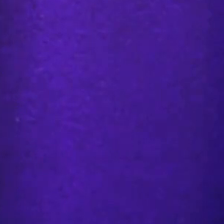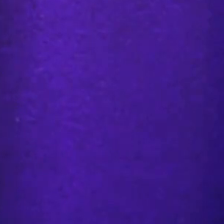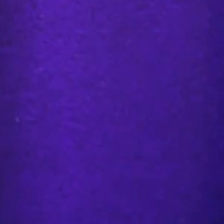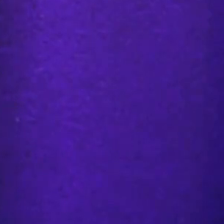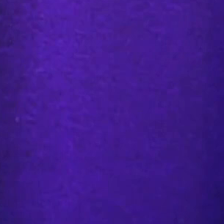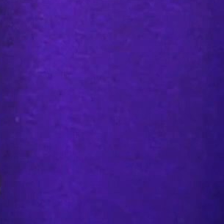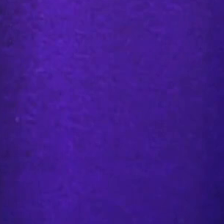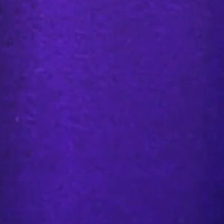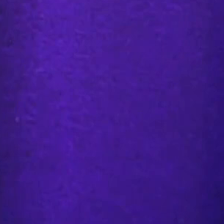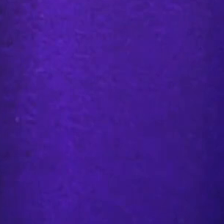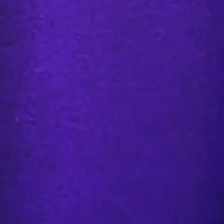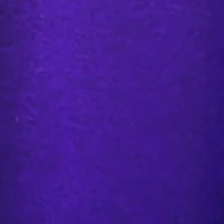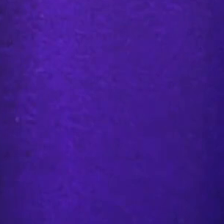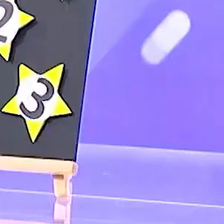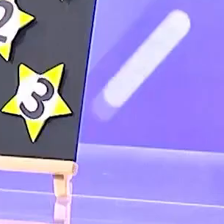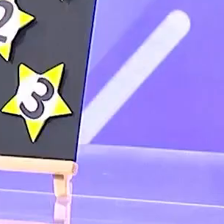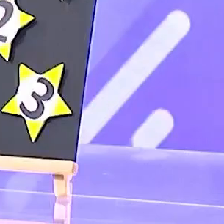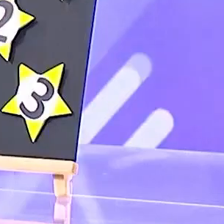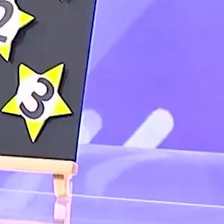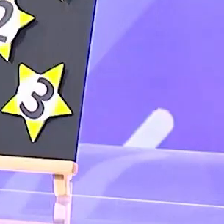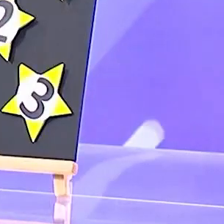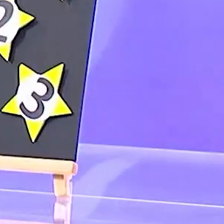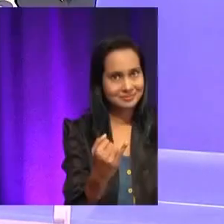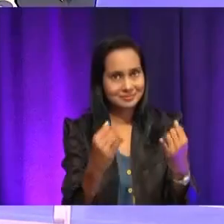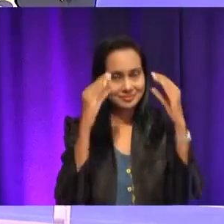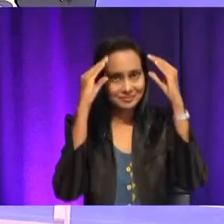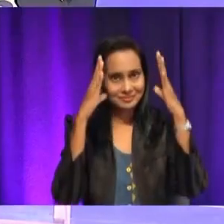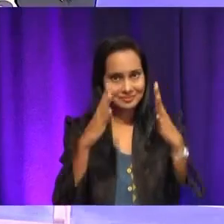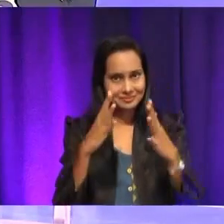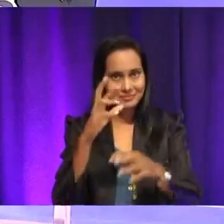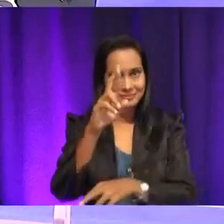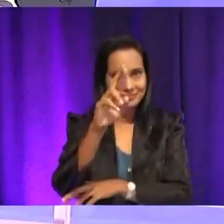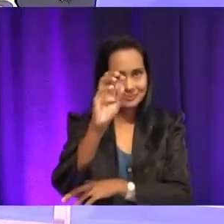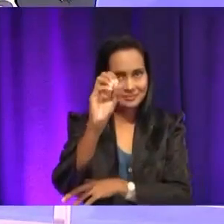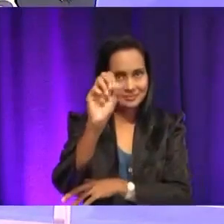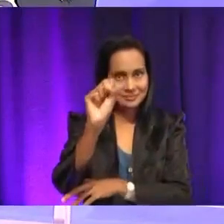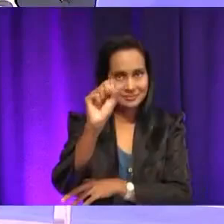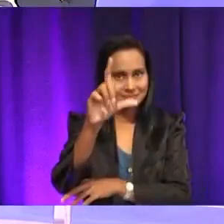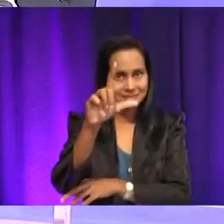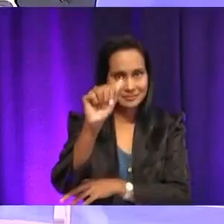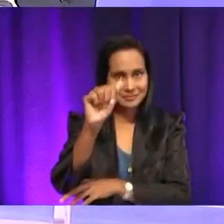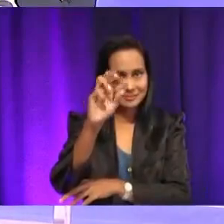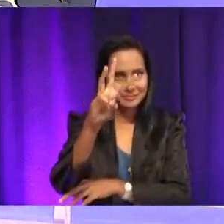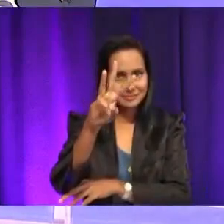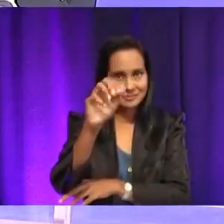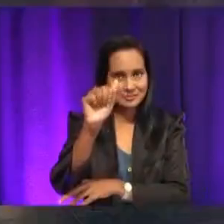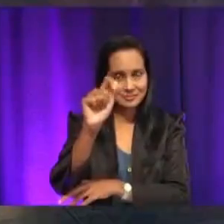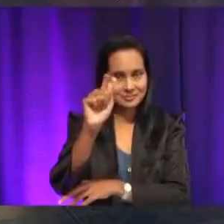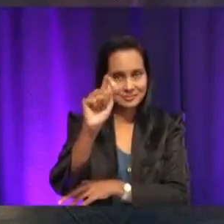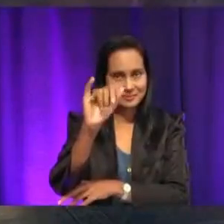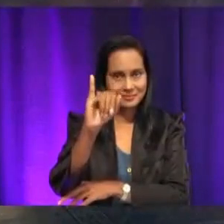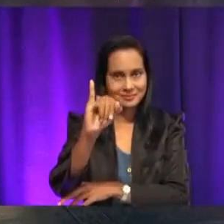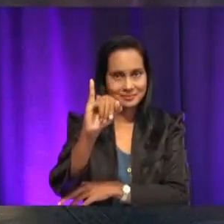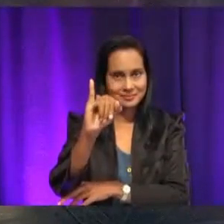Baiklah, dengan itu Ria ingin mengaluh-aluhkan sekali lagi kedatangan Cikgu Roslawati Abdurrani. Assalamualaikum Cikgu, apa khabar?